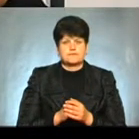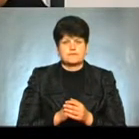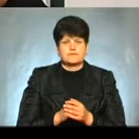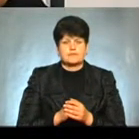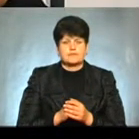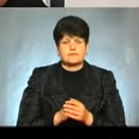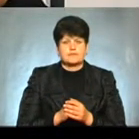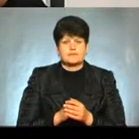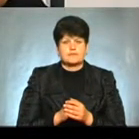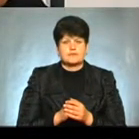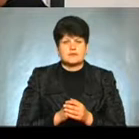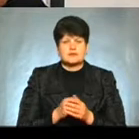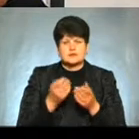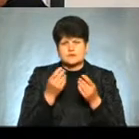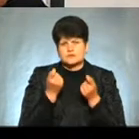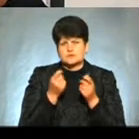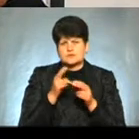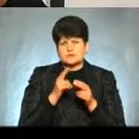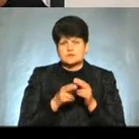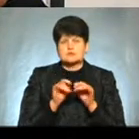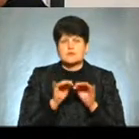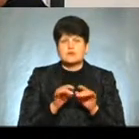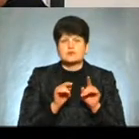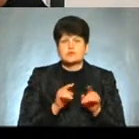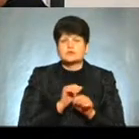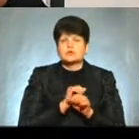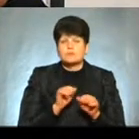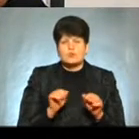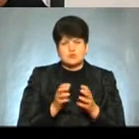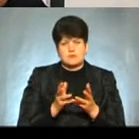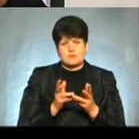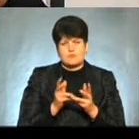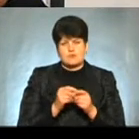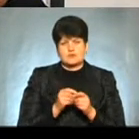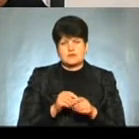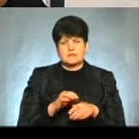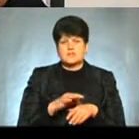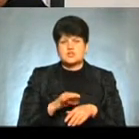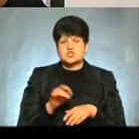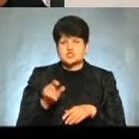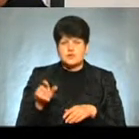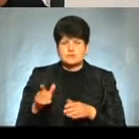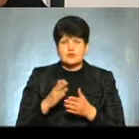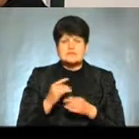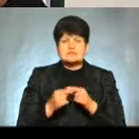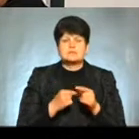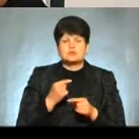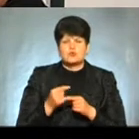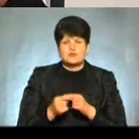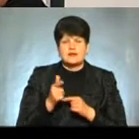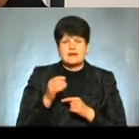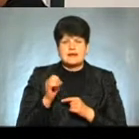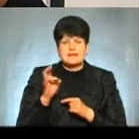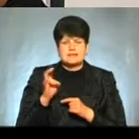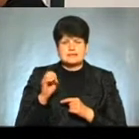радіацію? Я закінчую ще трошки справдом, що не можна приховати жертв Тому що є ще й спадковість, генетична